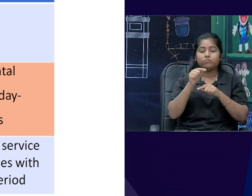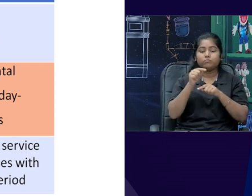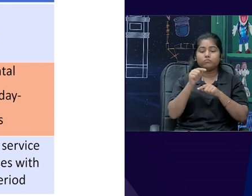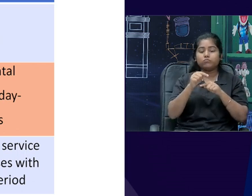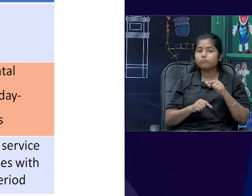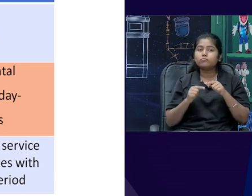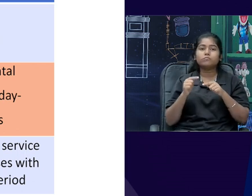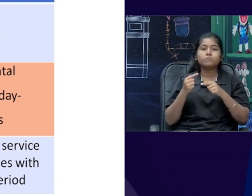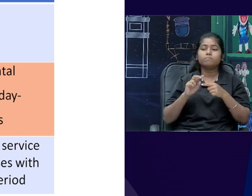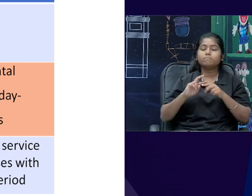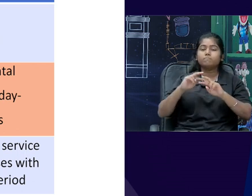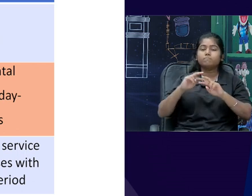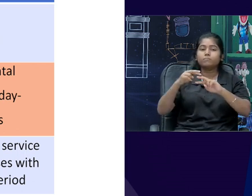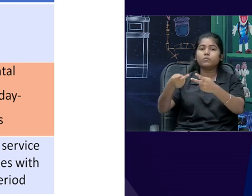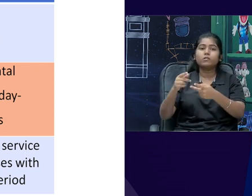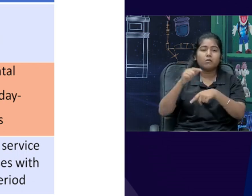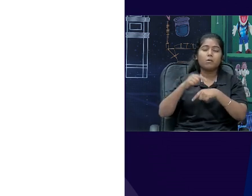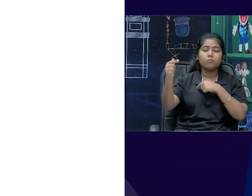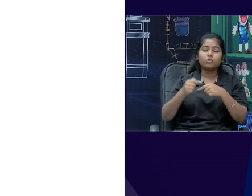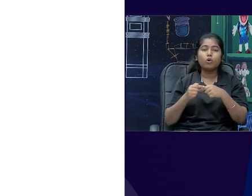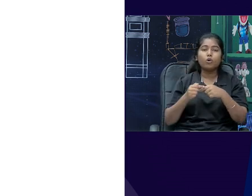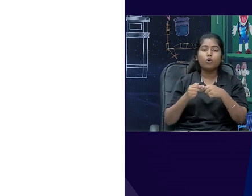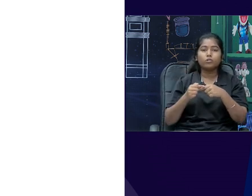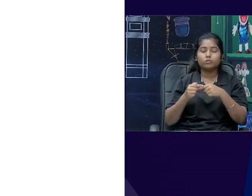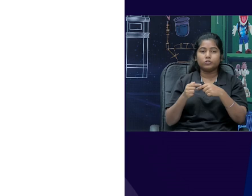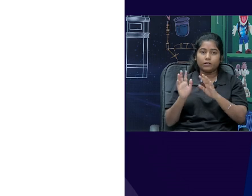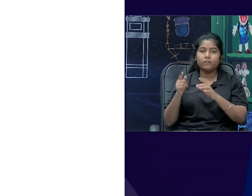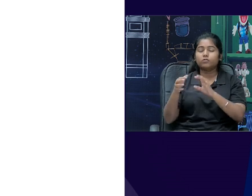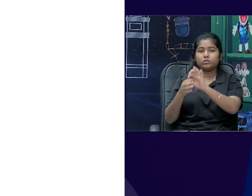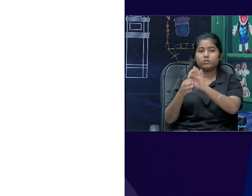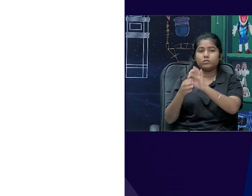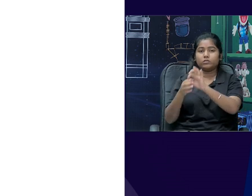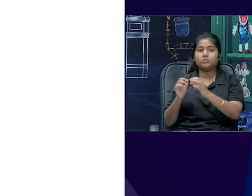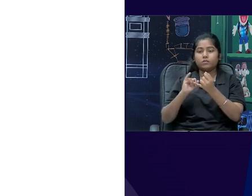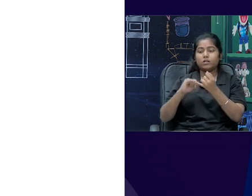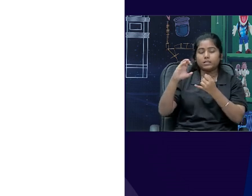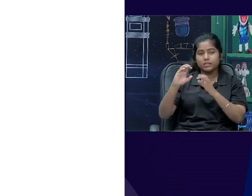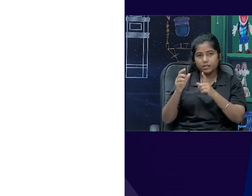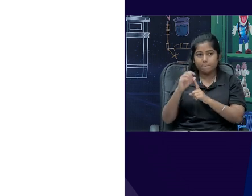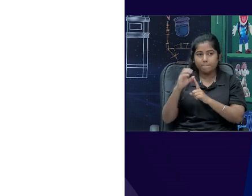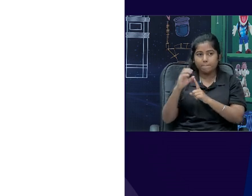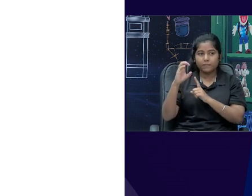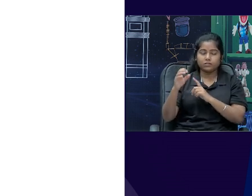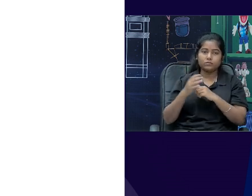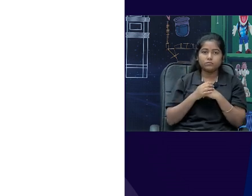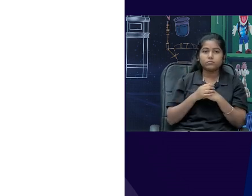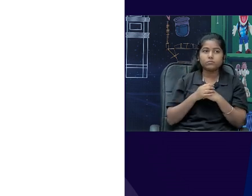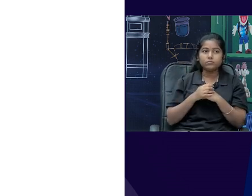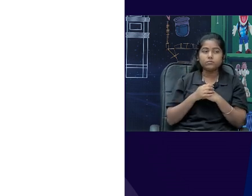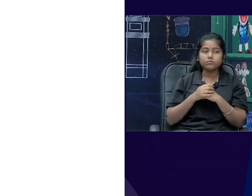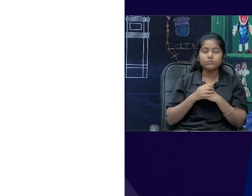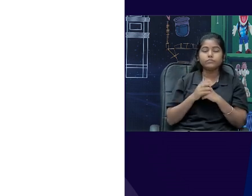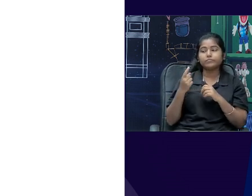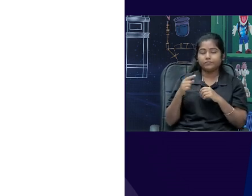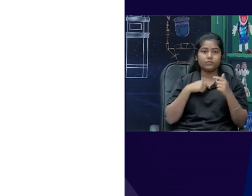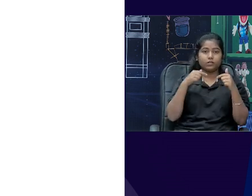तो ऐसे areas में हम statutory corporation को suitable मानते हैं तो